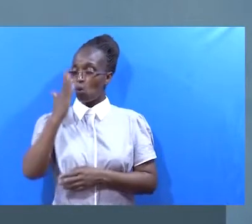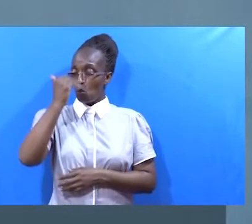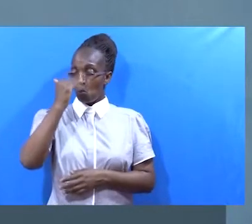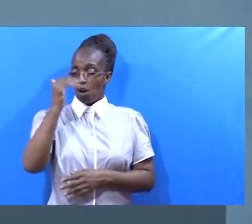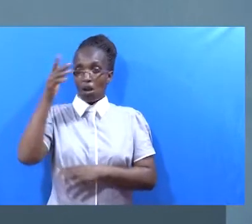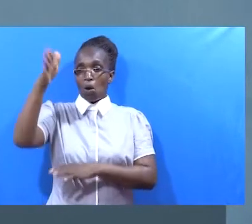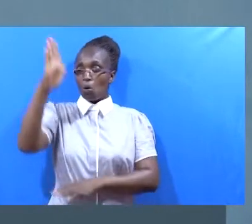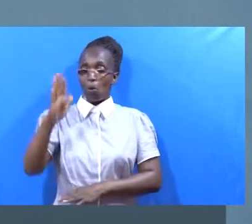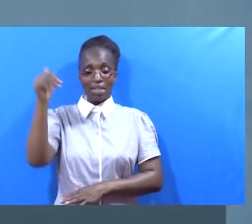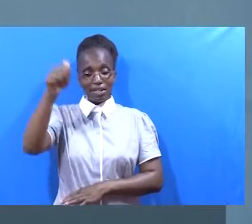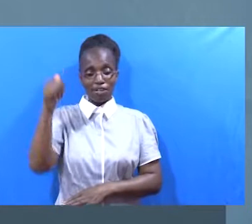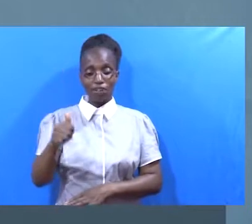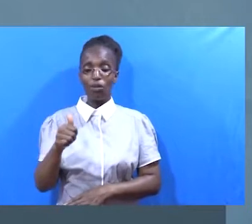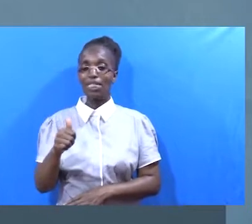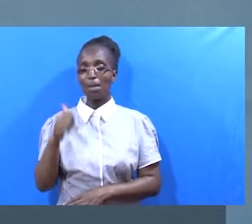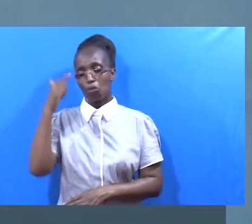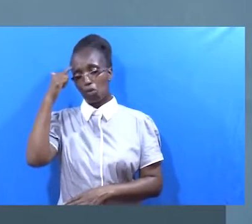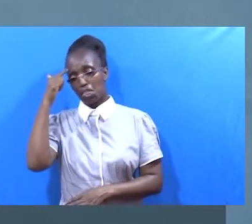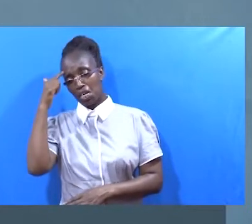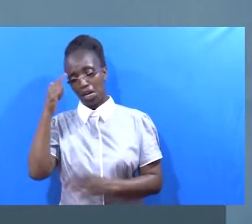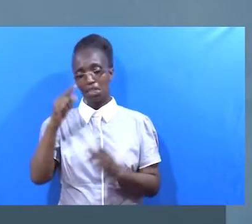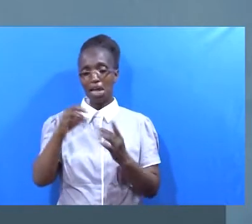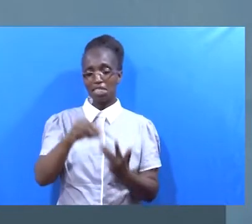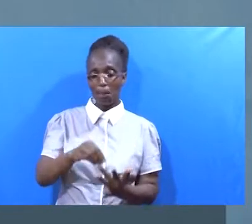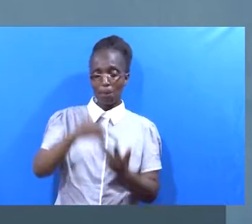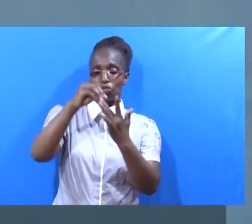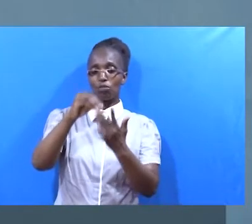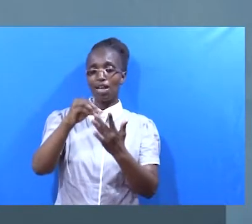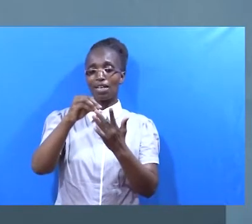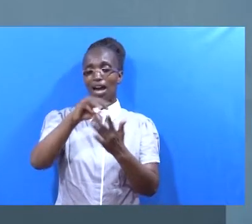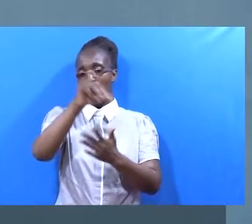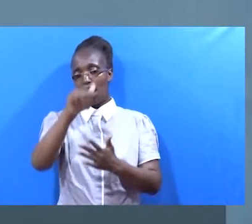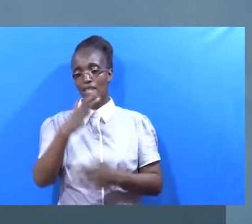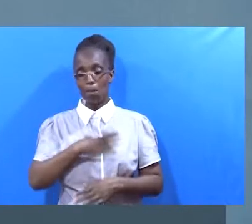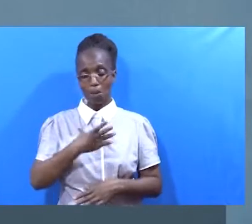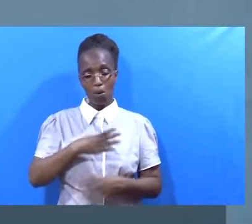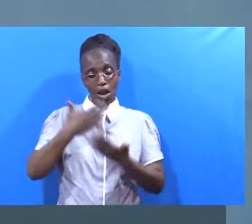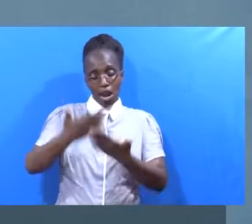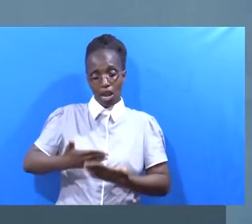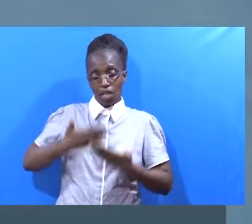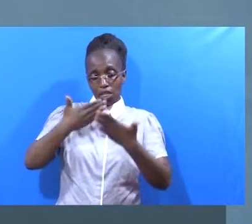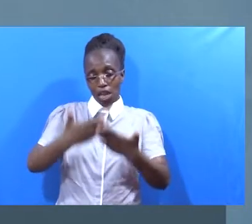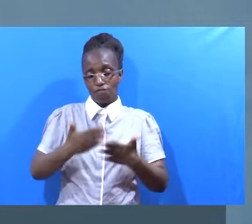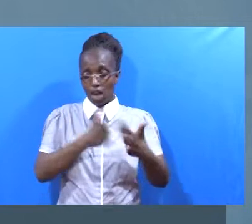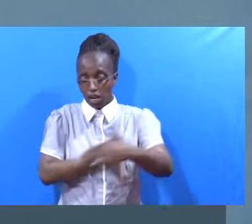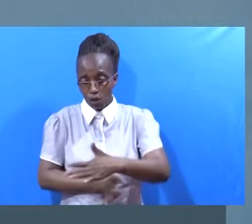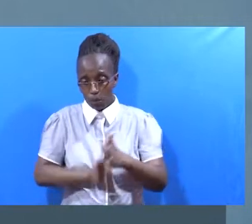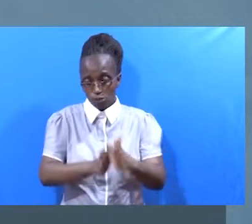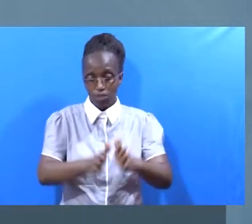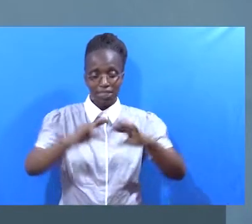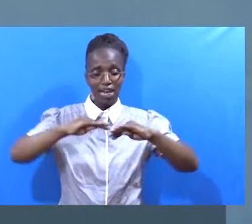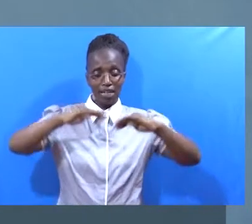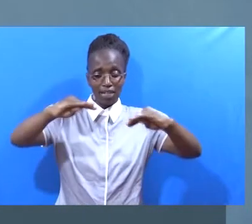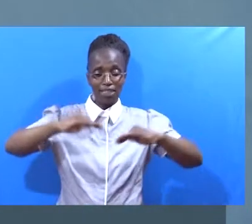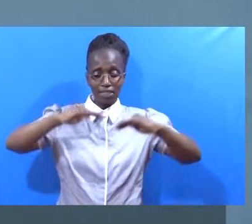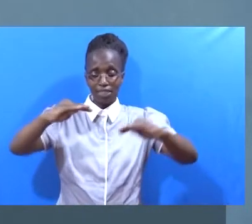wasige wakaona Ni watu special Watu wa mana kuliko wengine Akawapa huo nafasi Akawapa